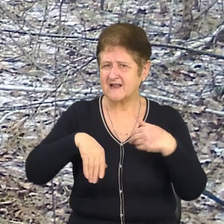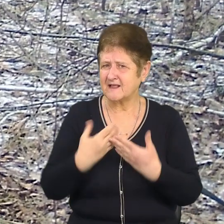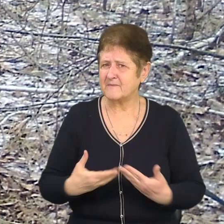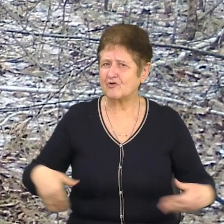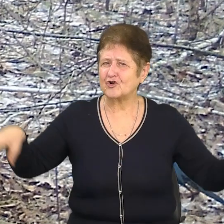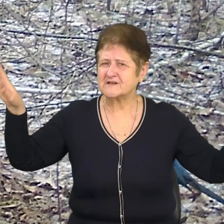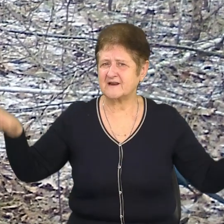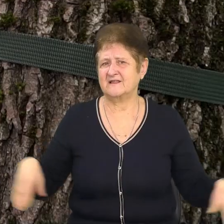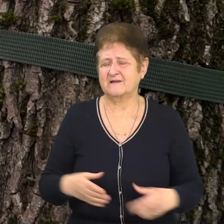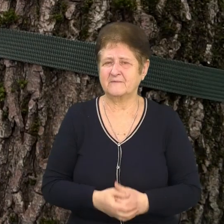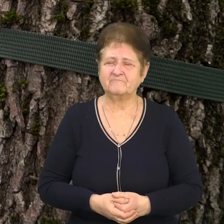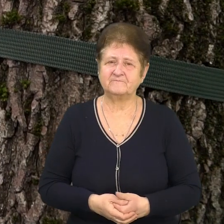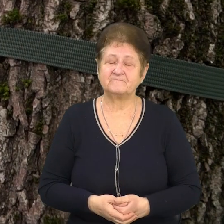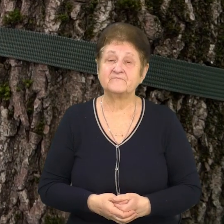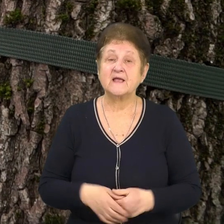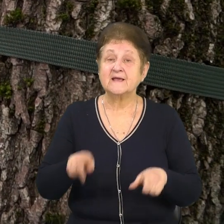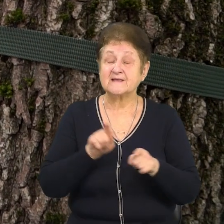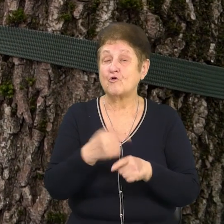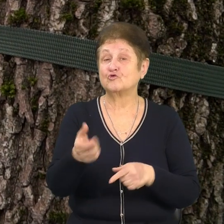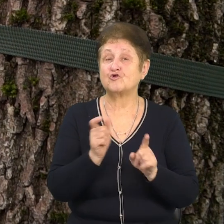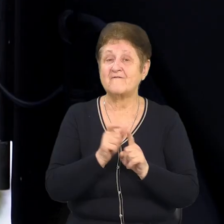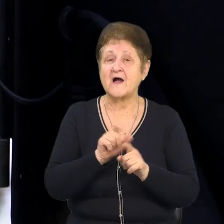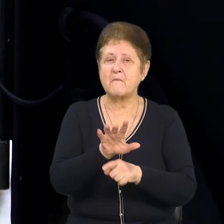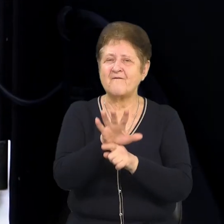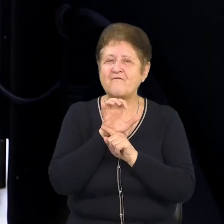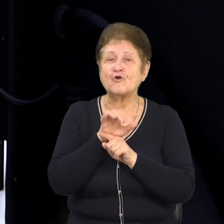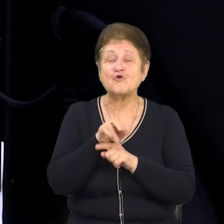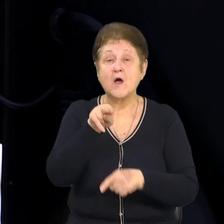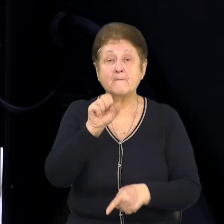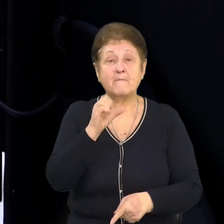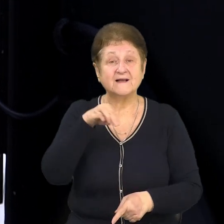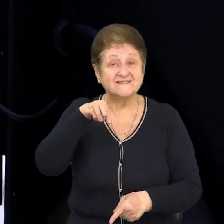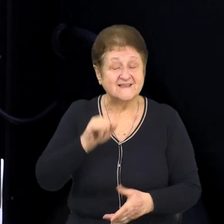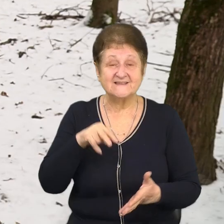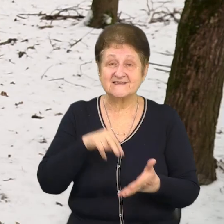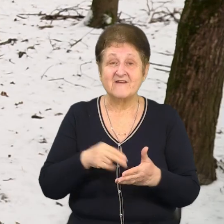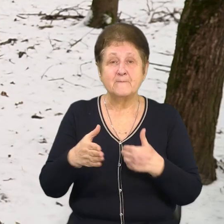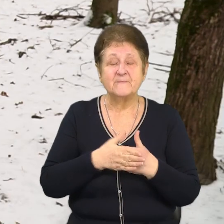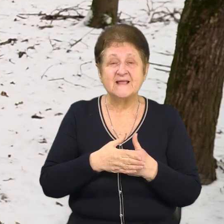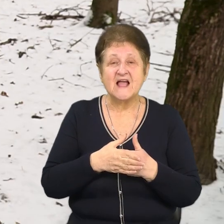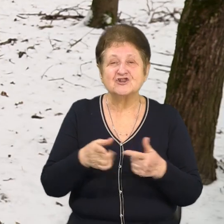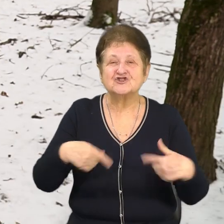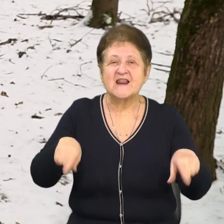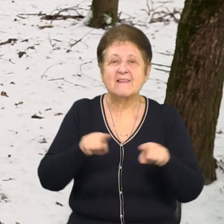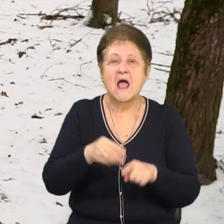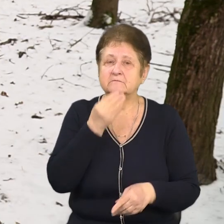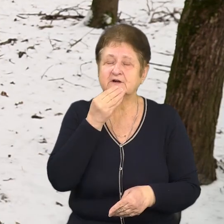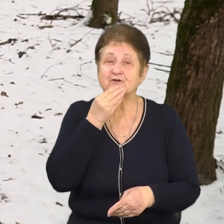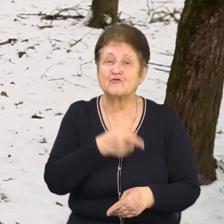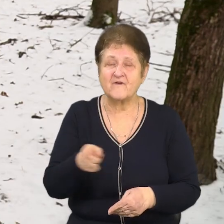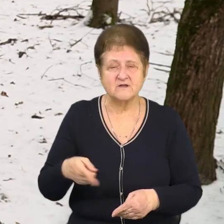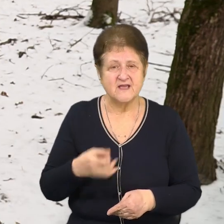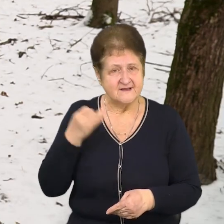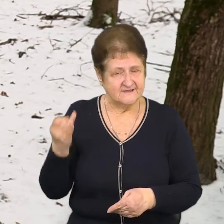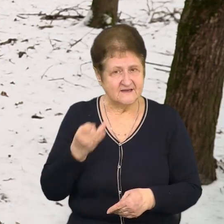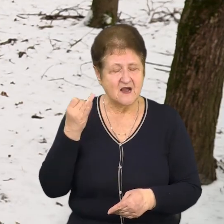кісток з м'ясом. За його словами, фотопастки слід ставити біля джерела харчування тварин. Дистанційна камера, виходить, саме